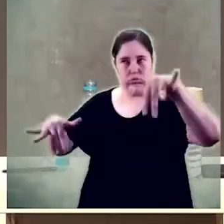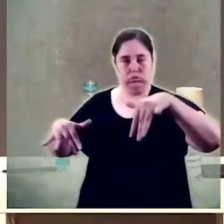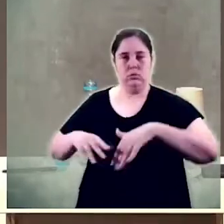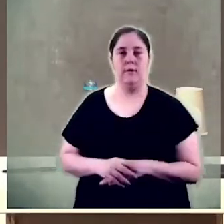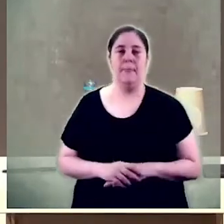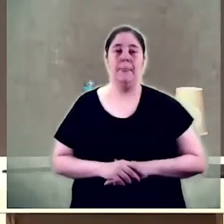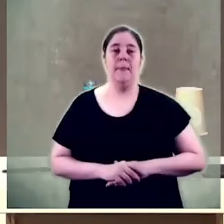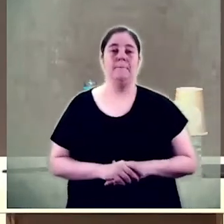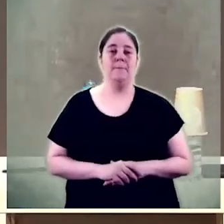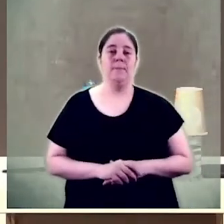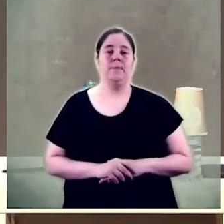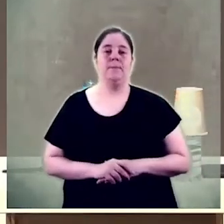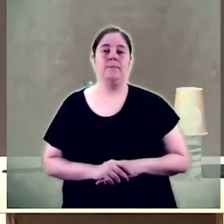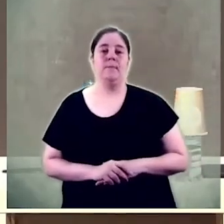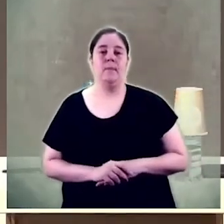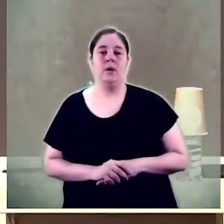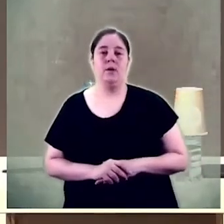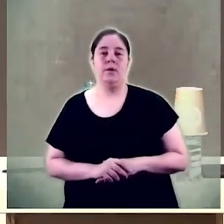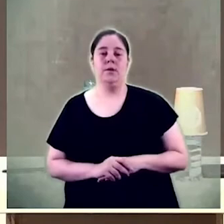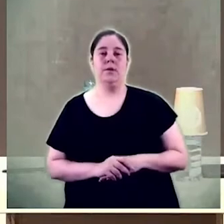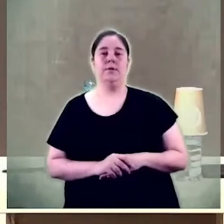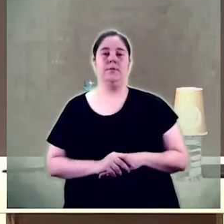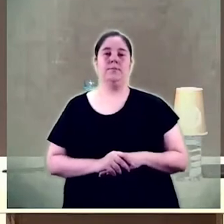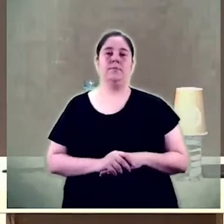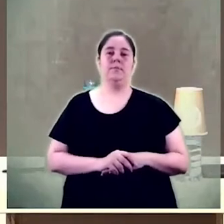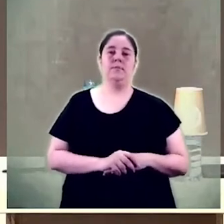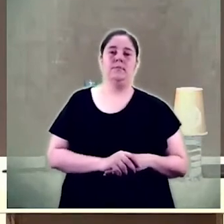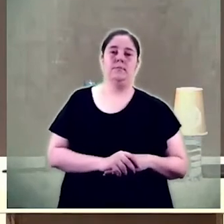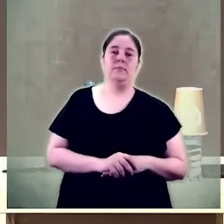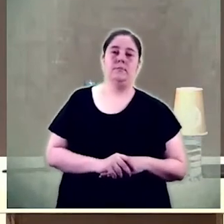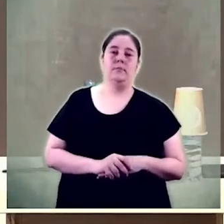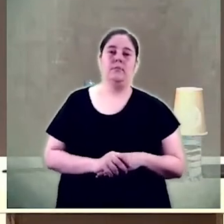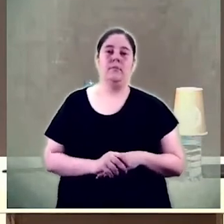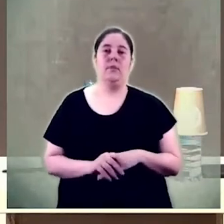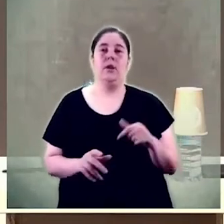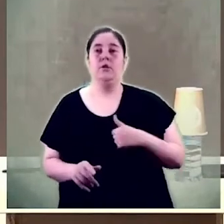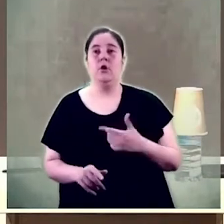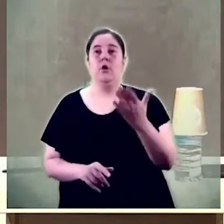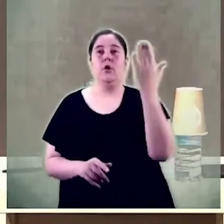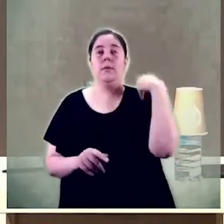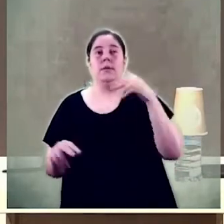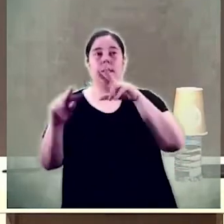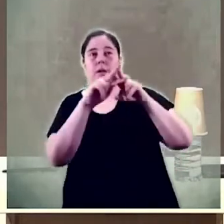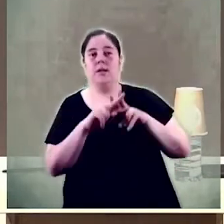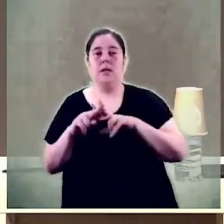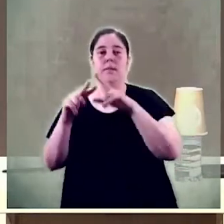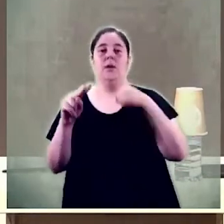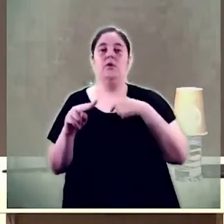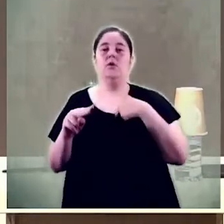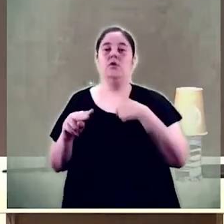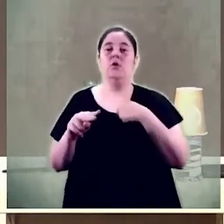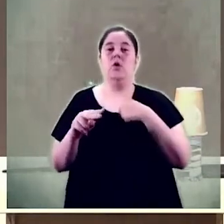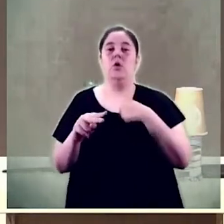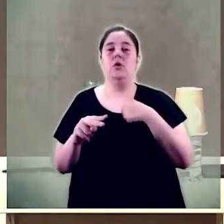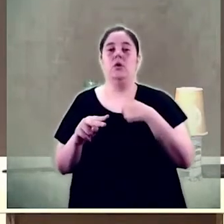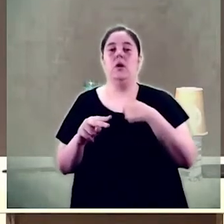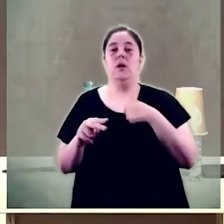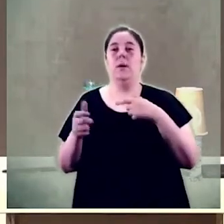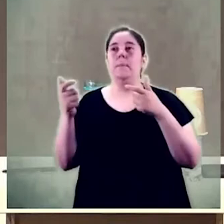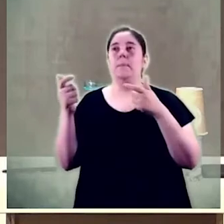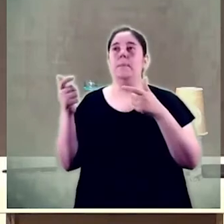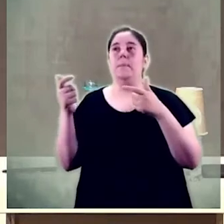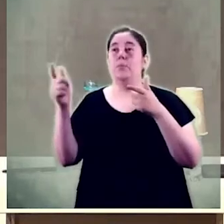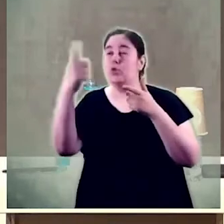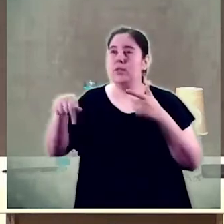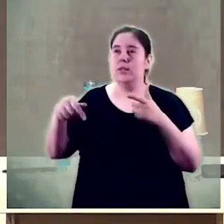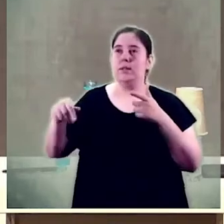estava dient una mica analitzava les coses i dic què podria dir mira us llegiré algunes paraules que